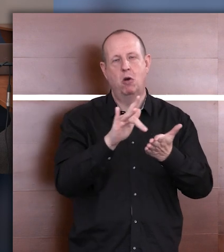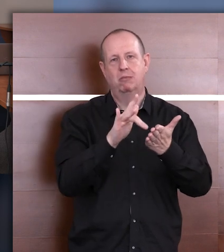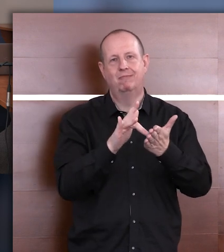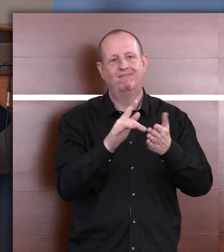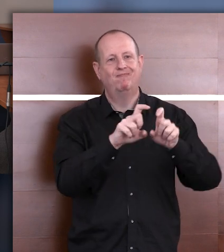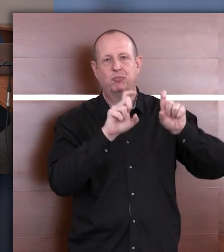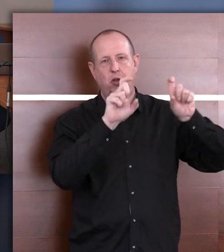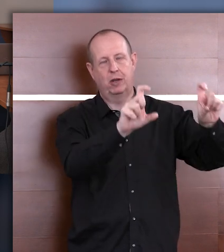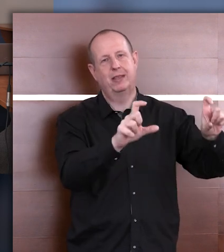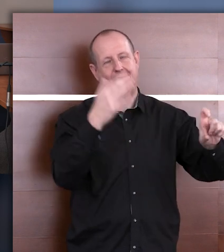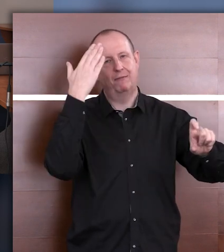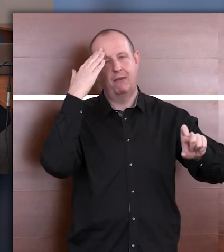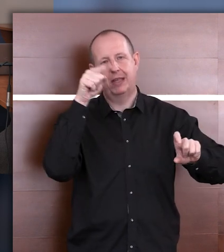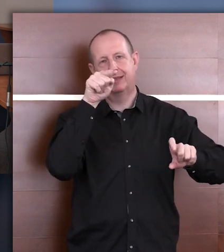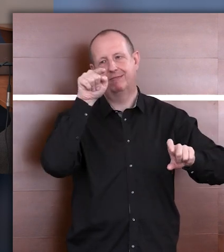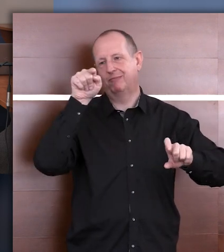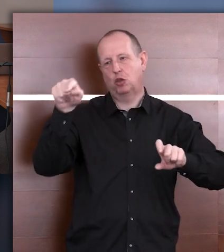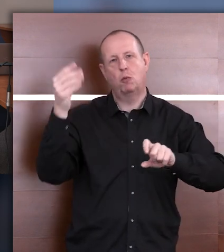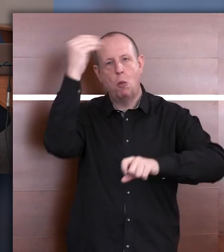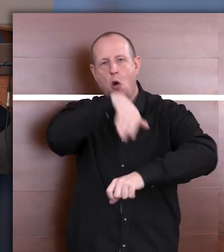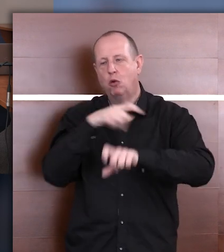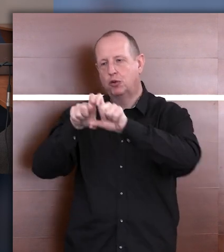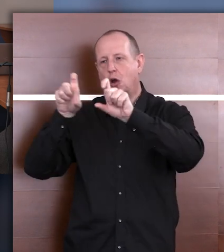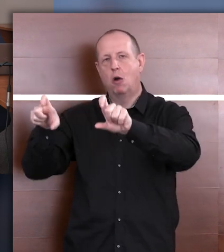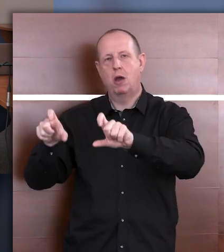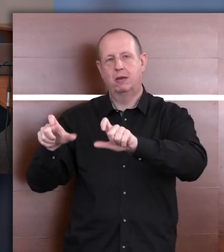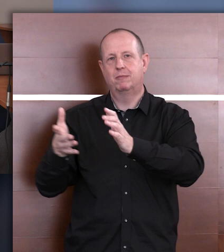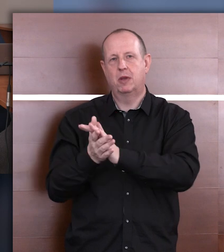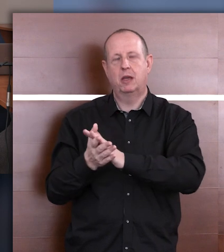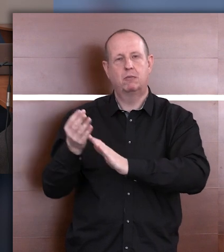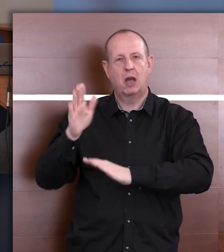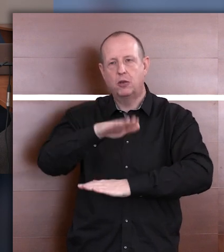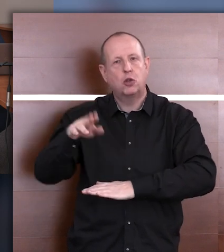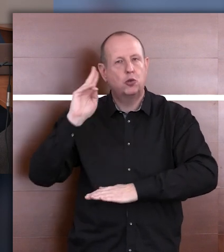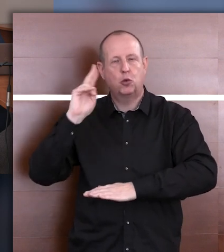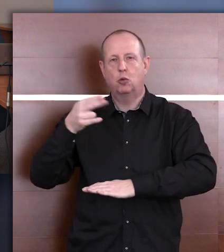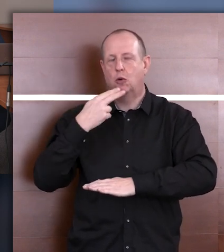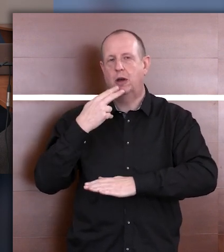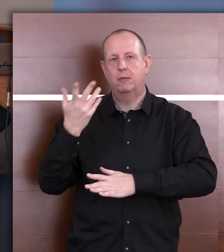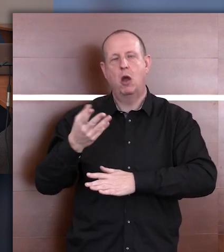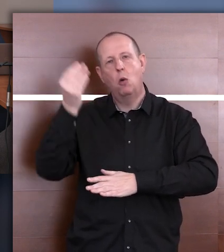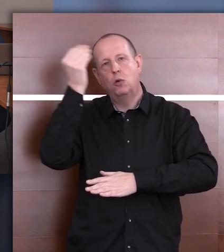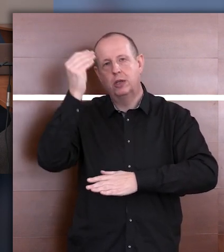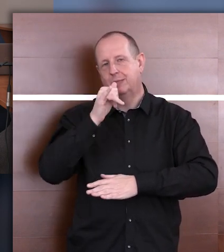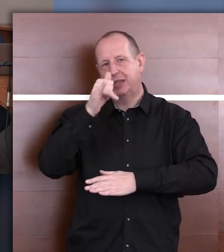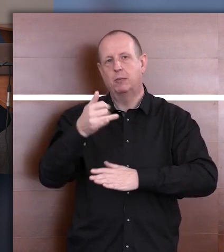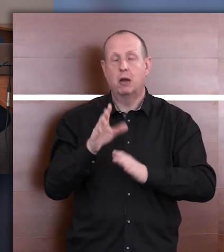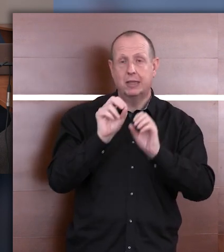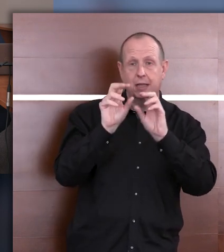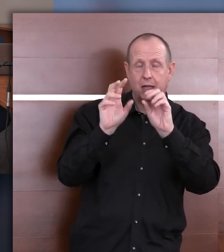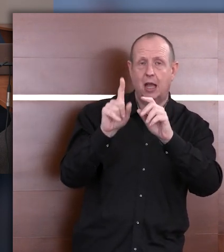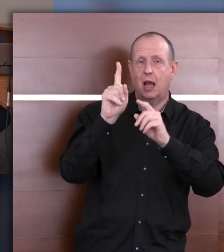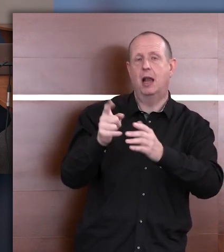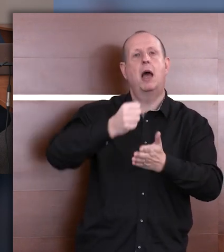dzieci nie będą mogły w tych szkołach funkcjonować. No tak, tylko, że w tej chwili prawo o decydowaniu, do jakiej